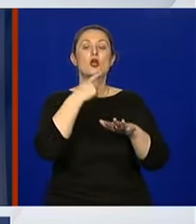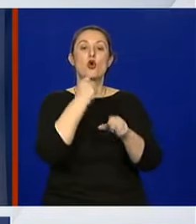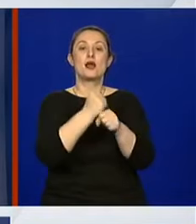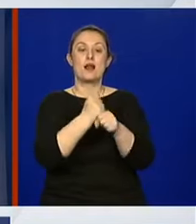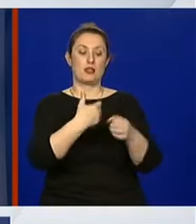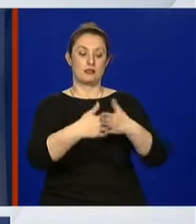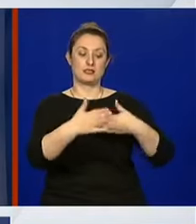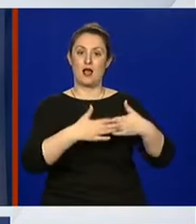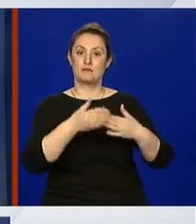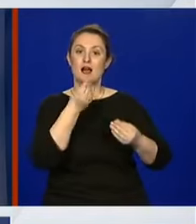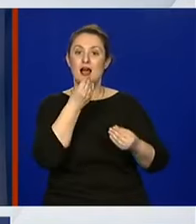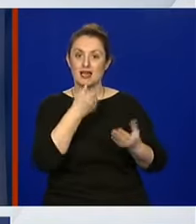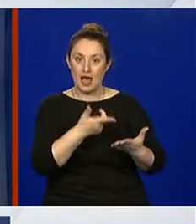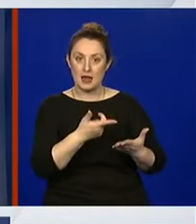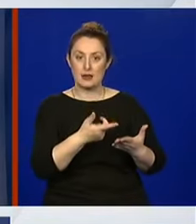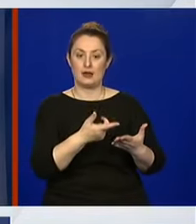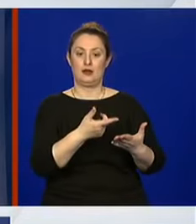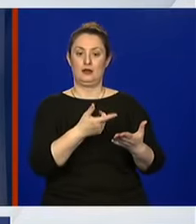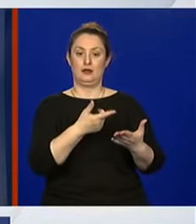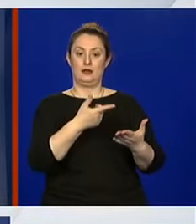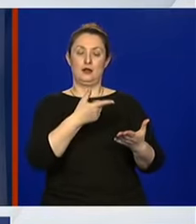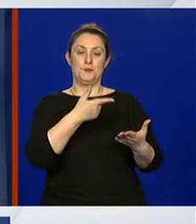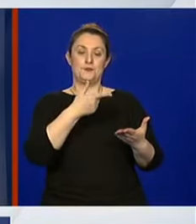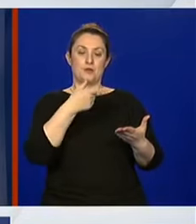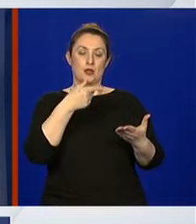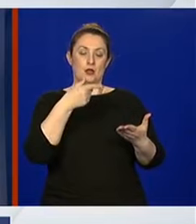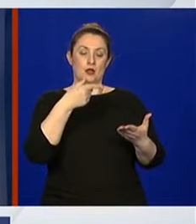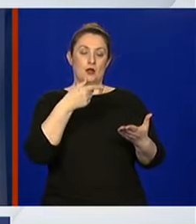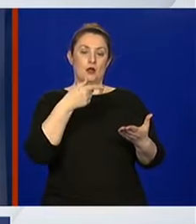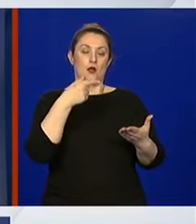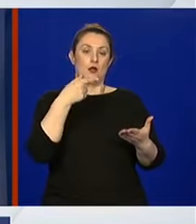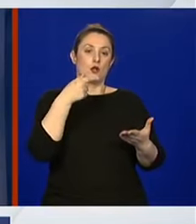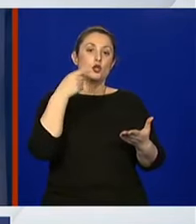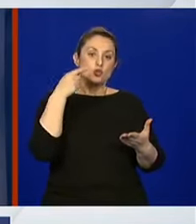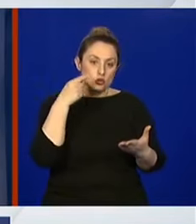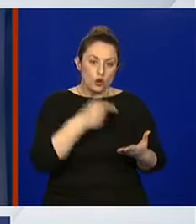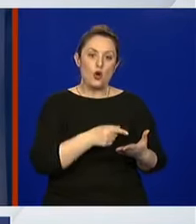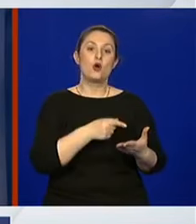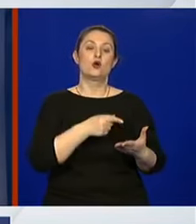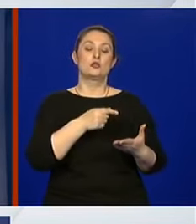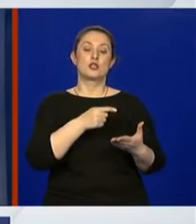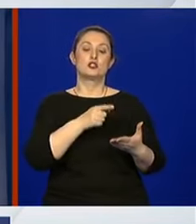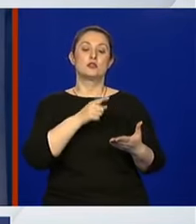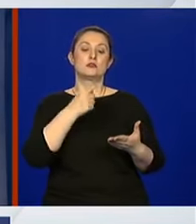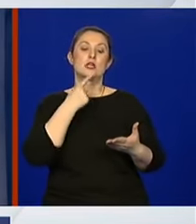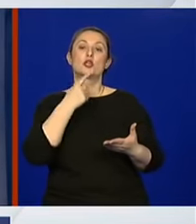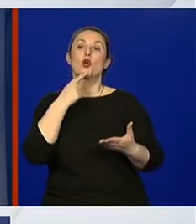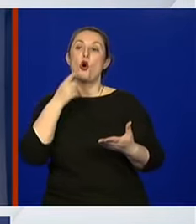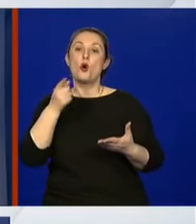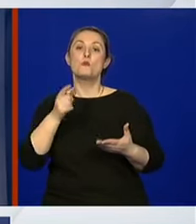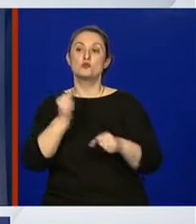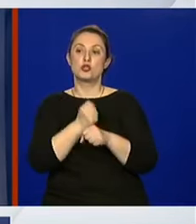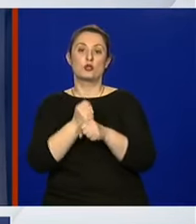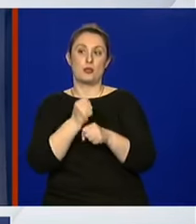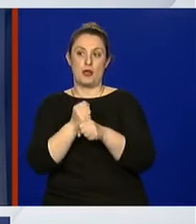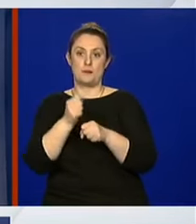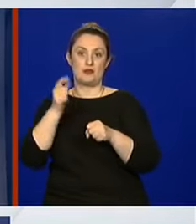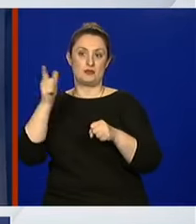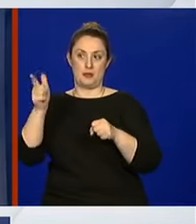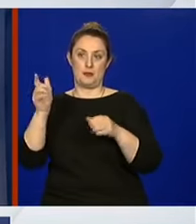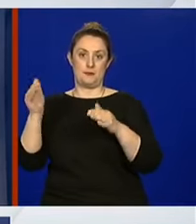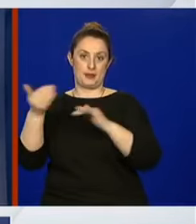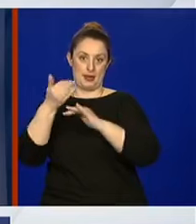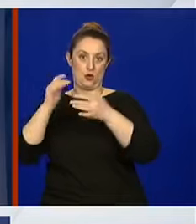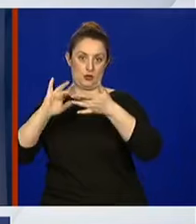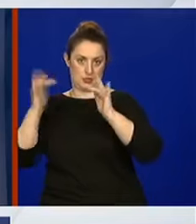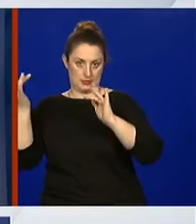higijenskog minimuma, on će se i dalje odvijati za oni koji to mogu organizirati online i pričekat